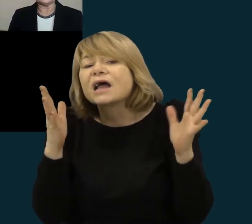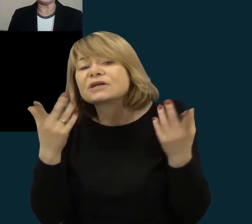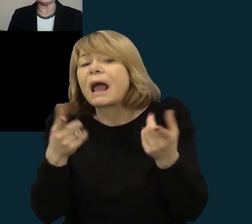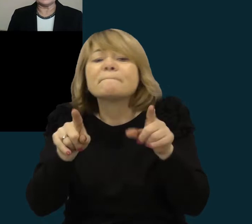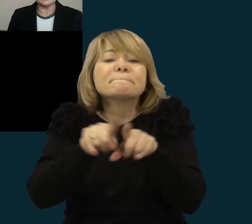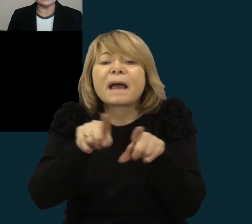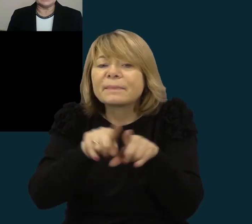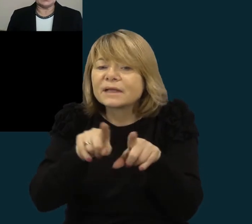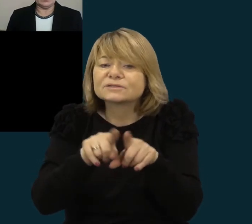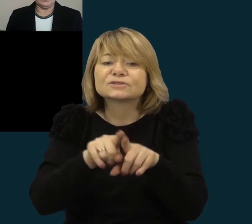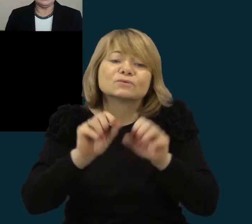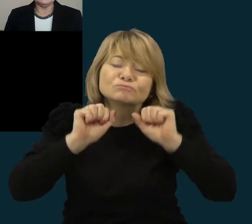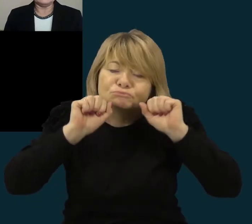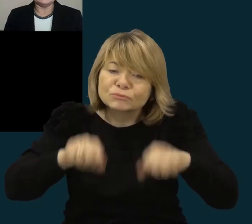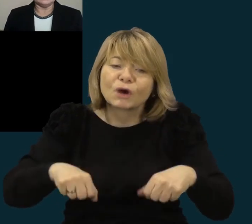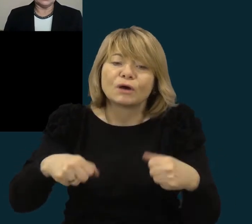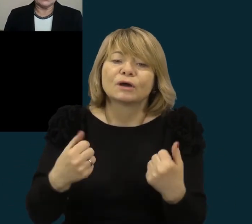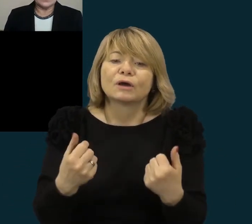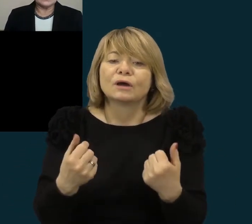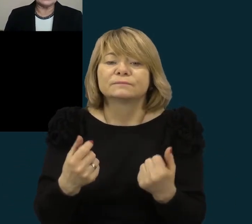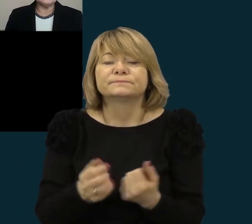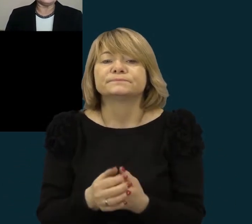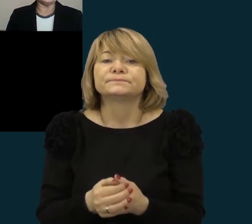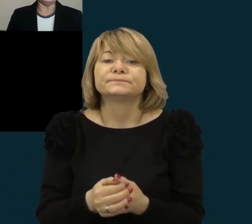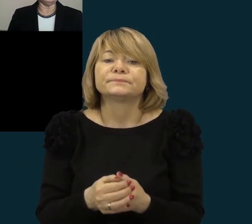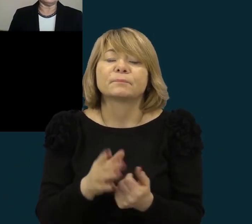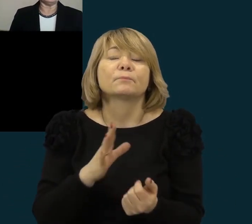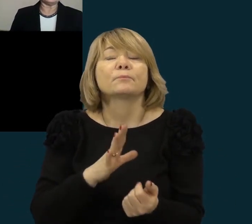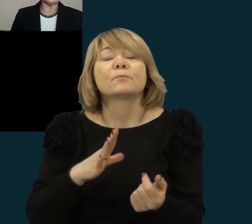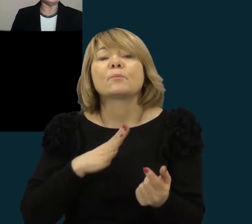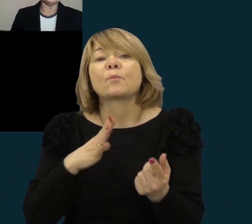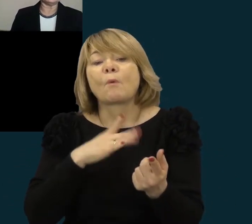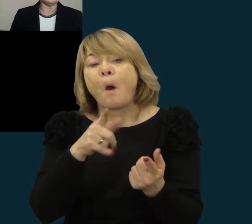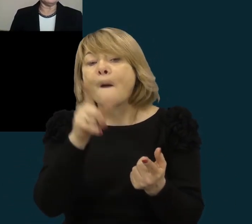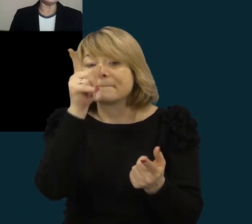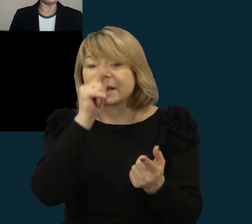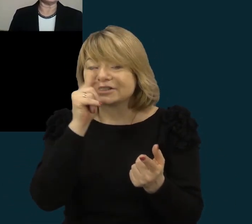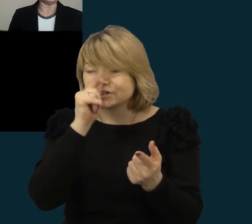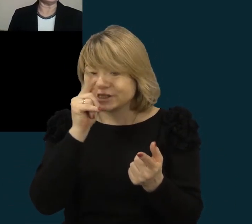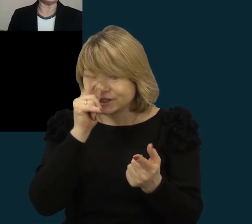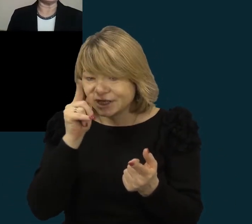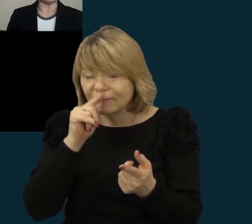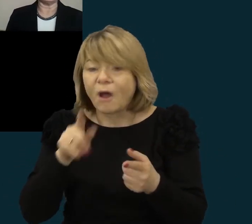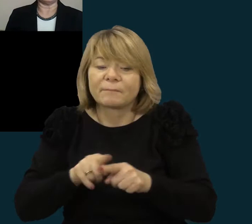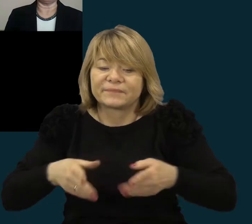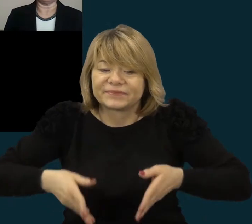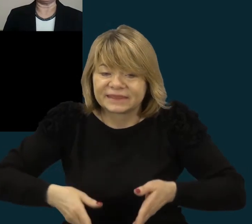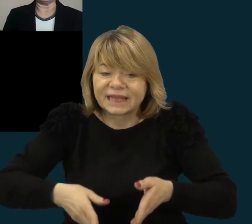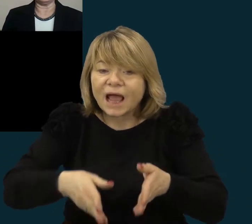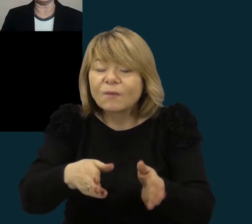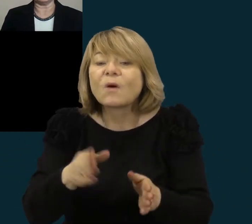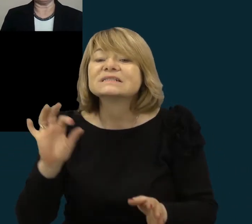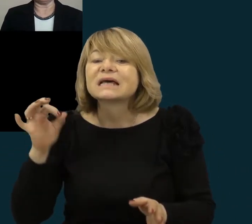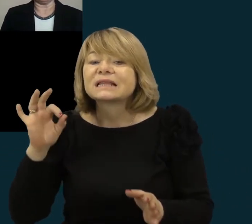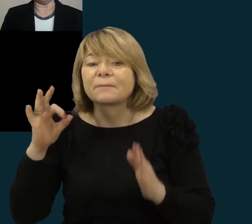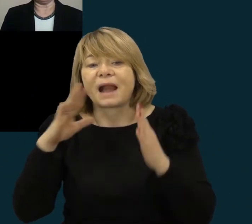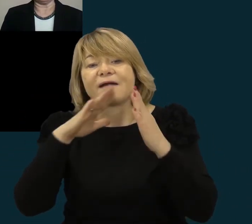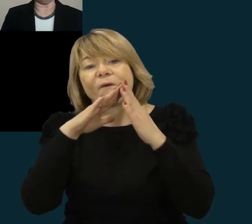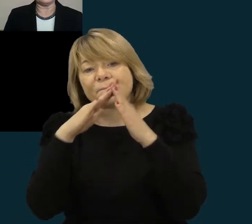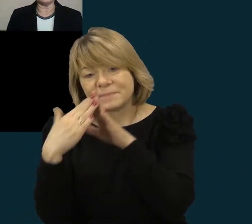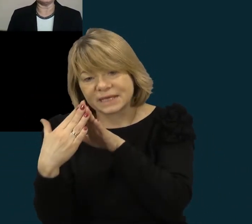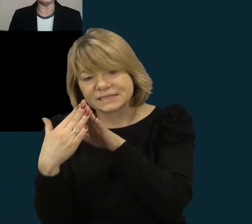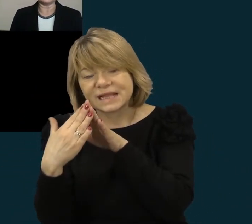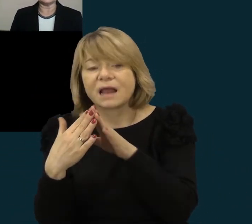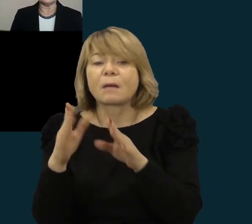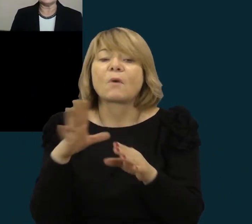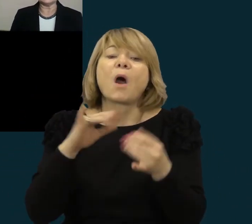panašaus mes dar galėtume nuveikti, tai buvo pažinimo tokus, susipažinti susidabravo miesteliui, yra tylininkų